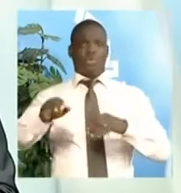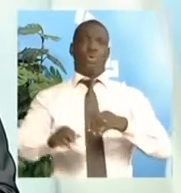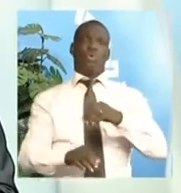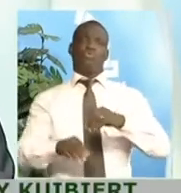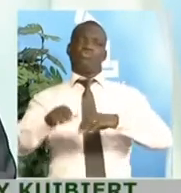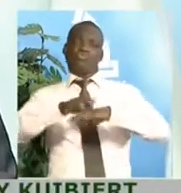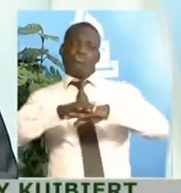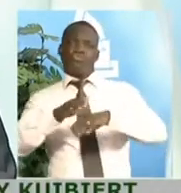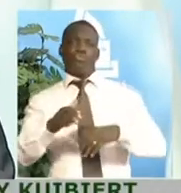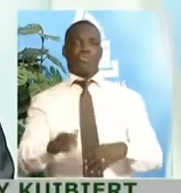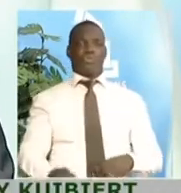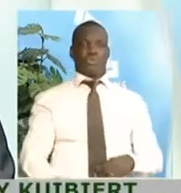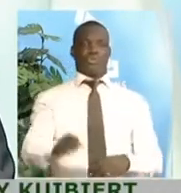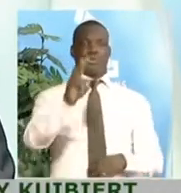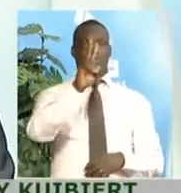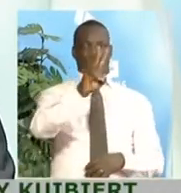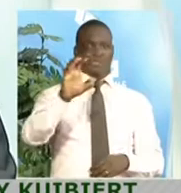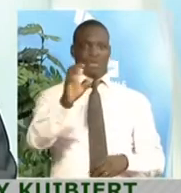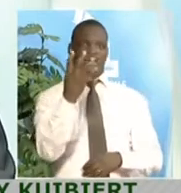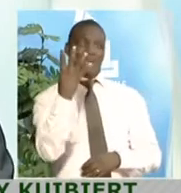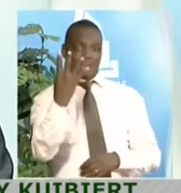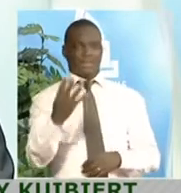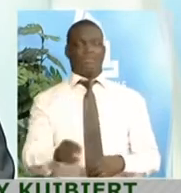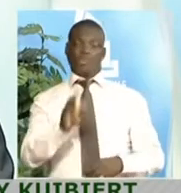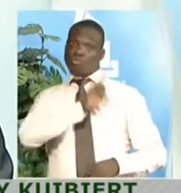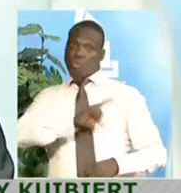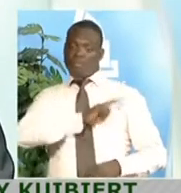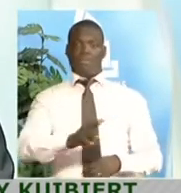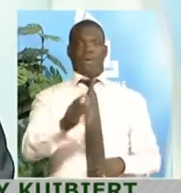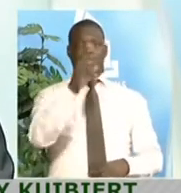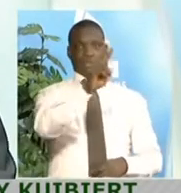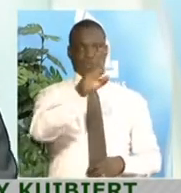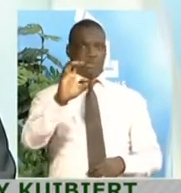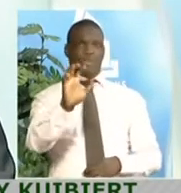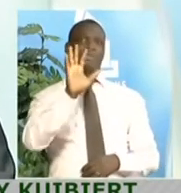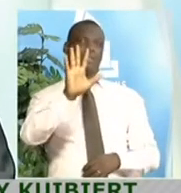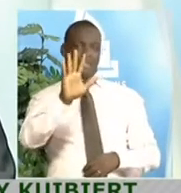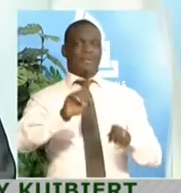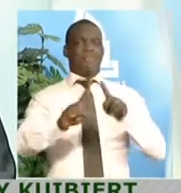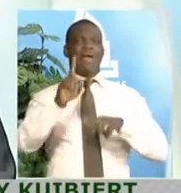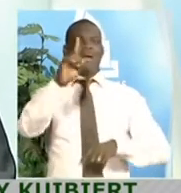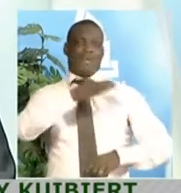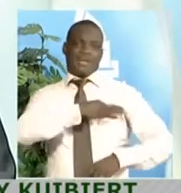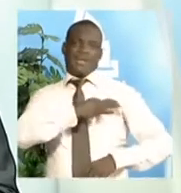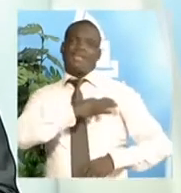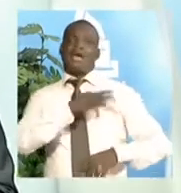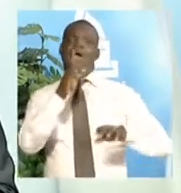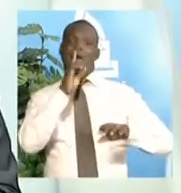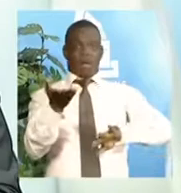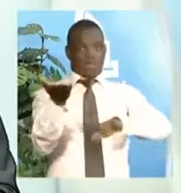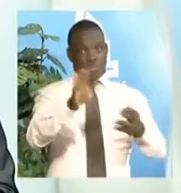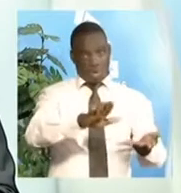205 circonscriptions, mais à la suite du décès de l'un des suppléants, l'un des candidats, la Commission,